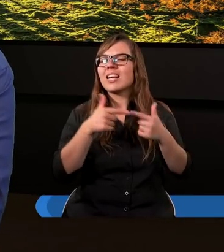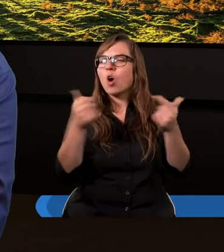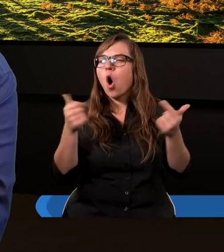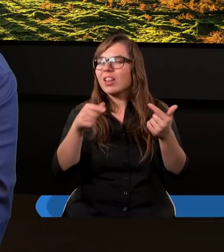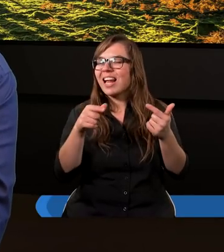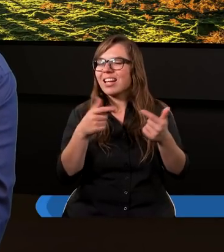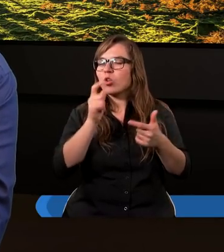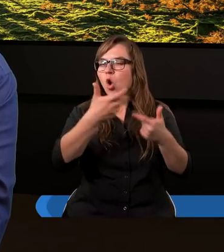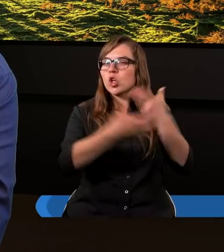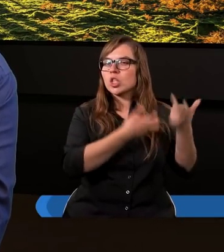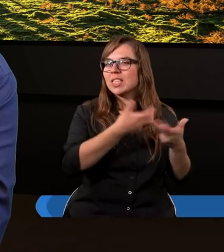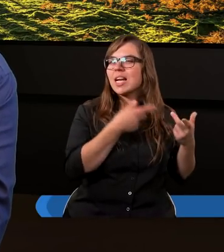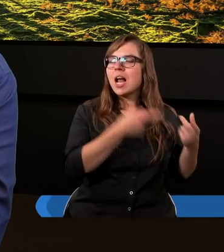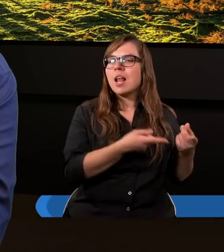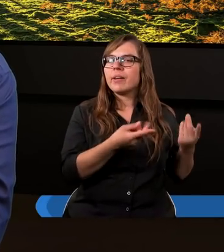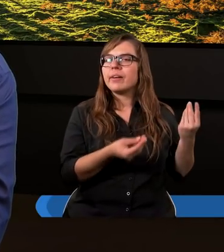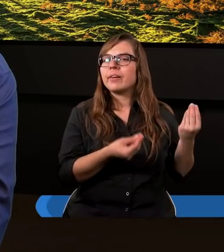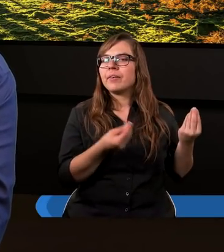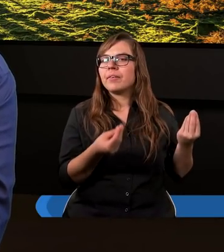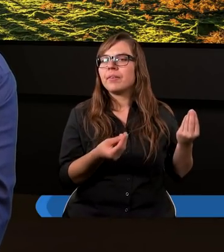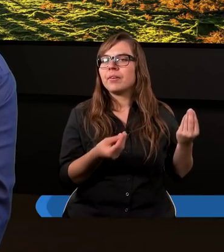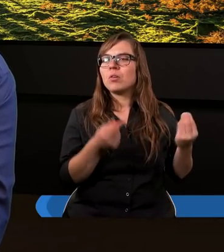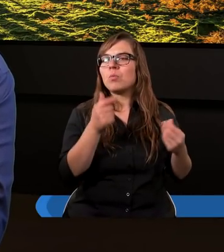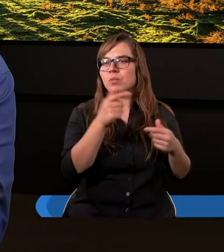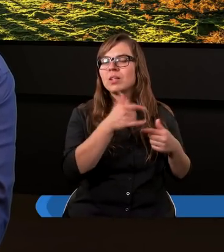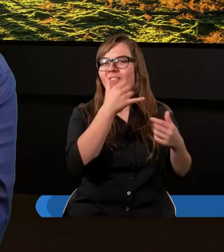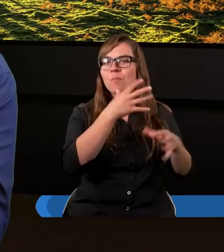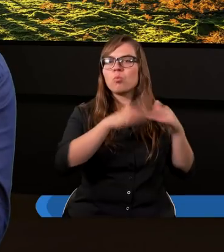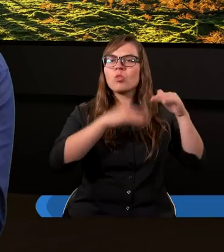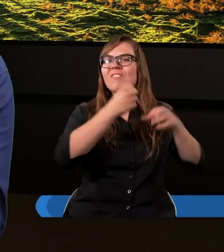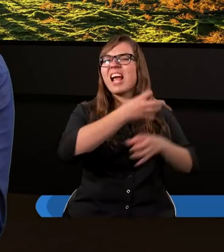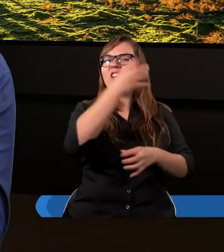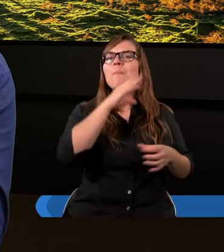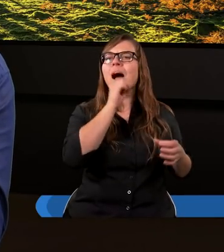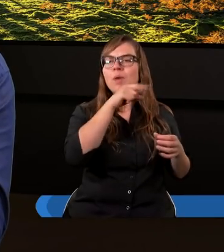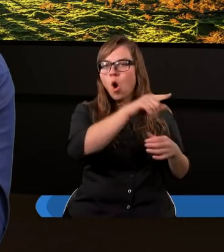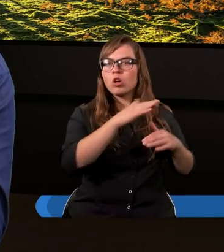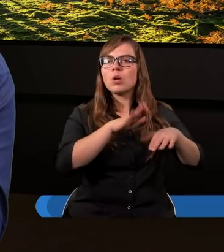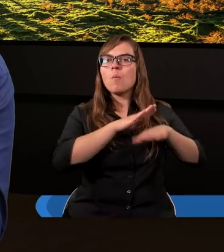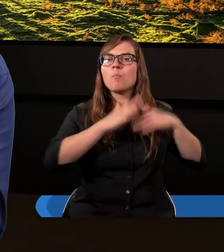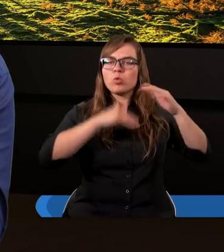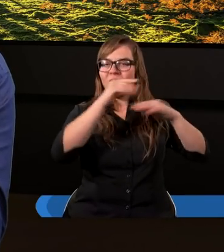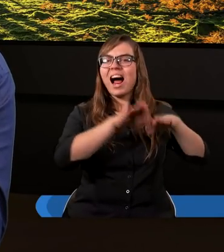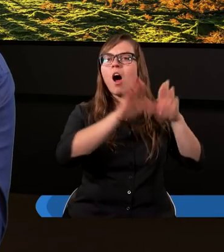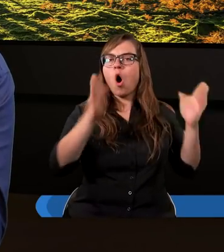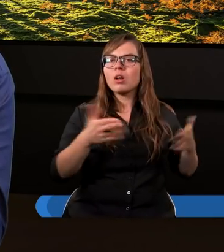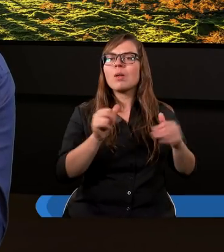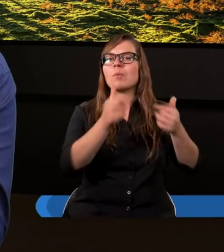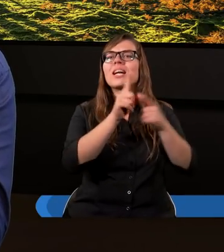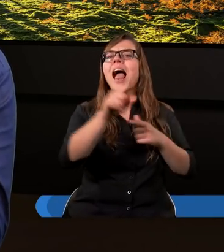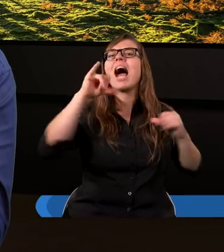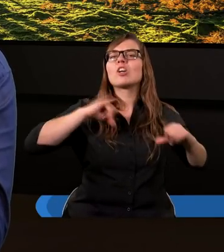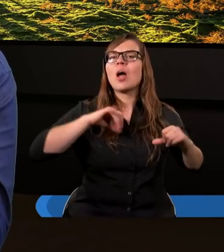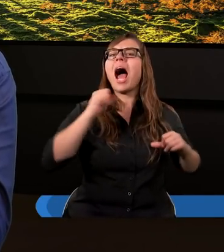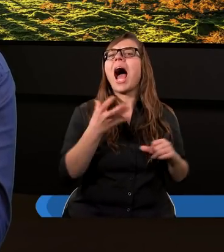co czynili budowniczowie wieży Babel. Oni budowali ołtarz, czy też pomnik dla siebie,